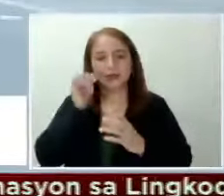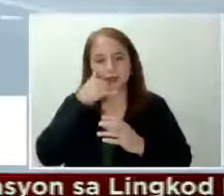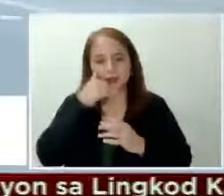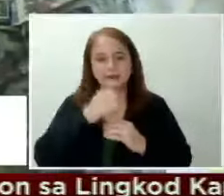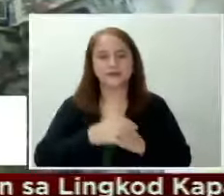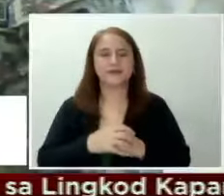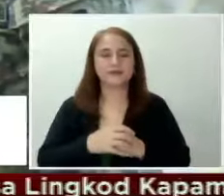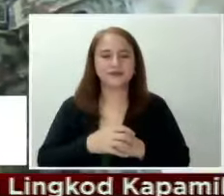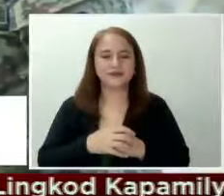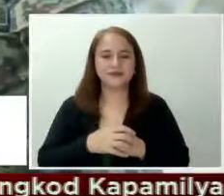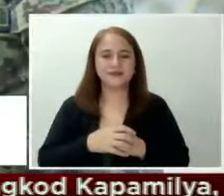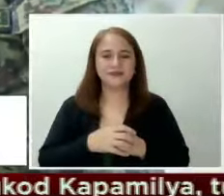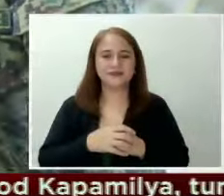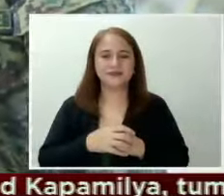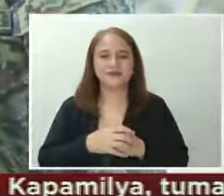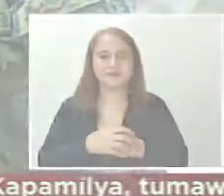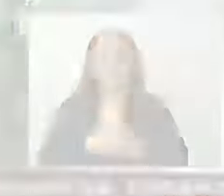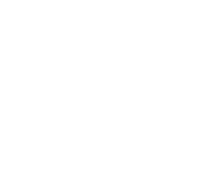-CBN News.